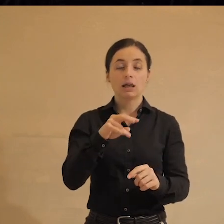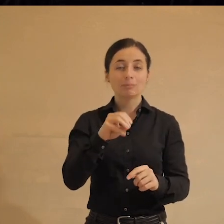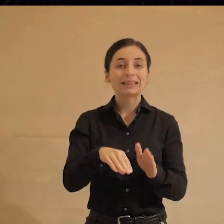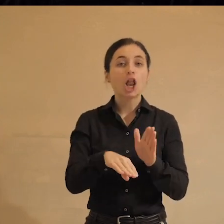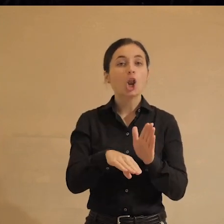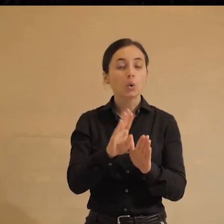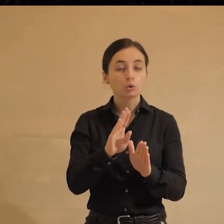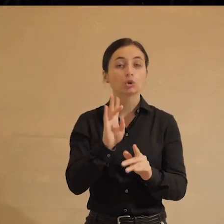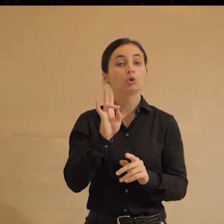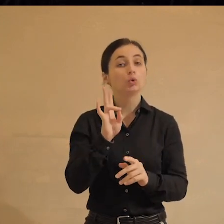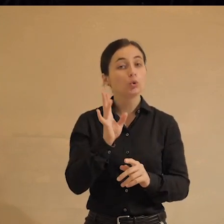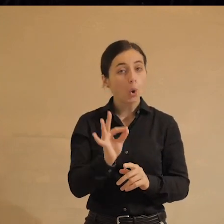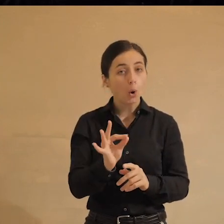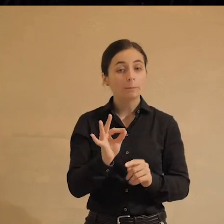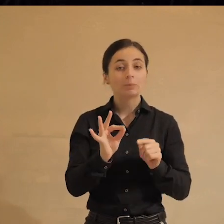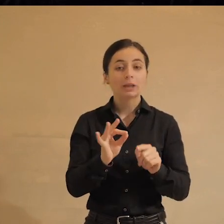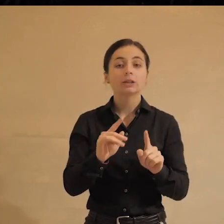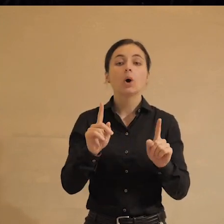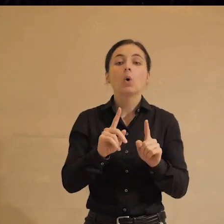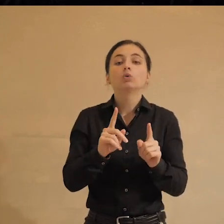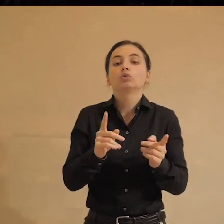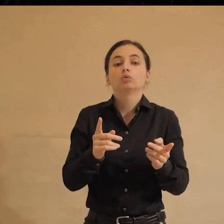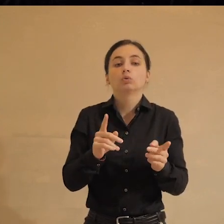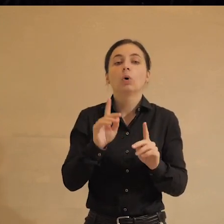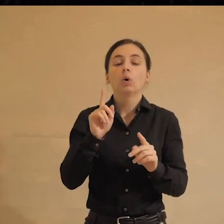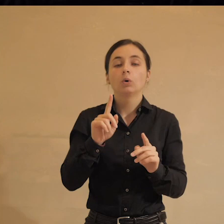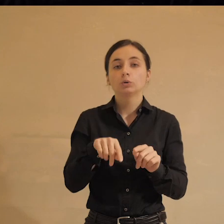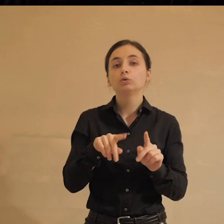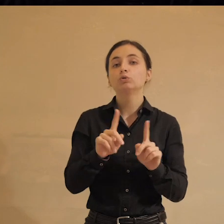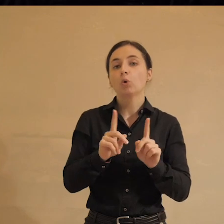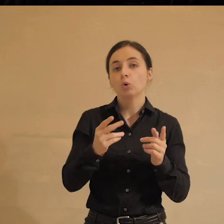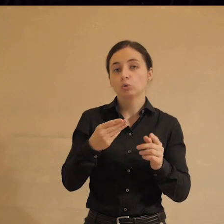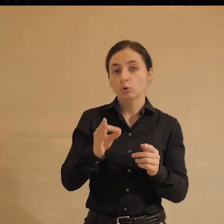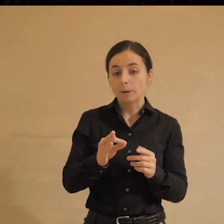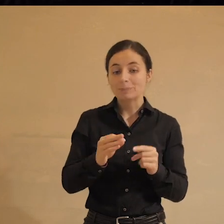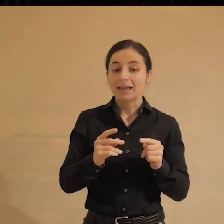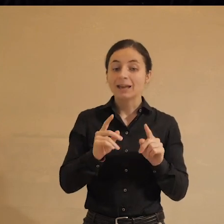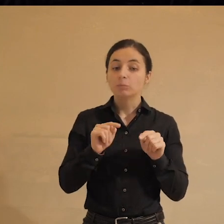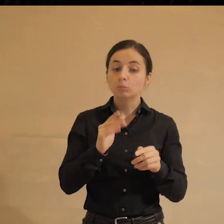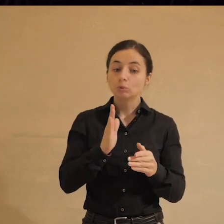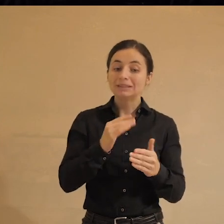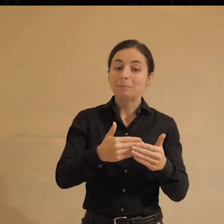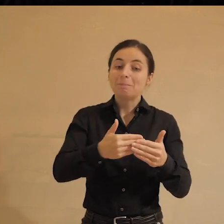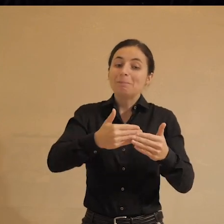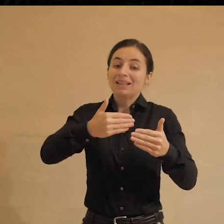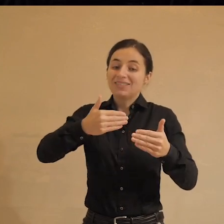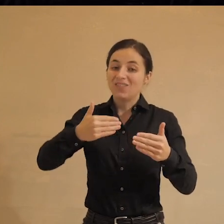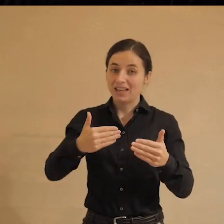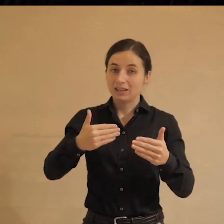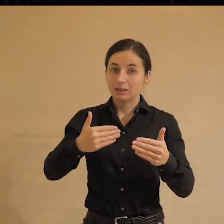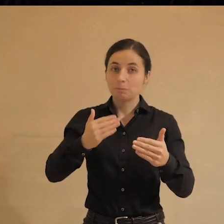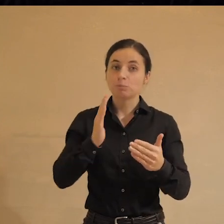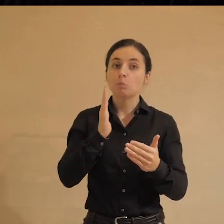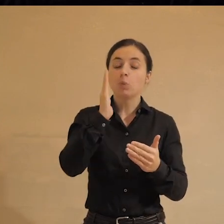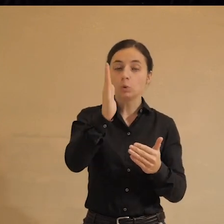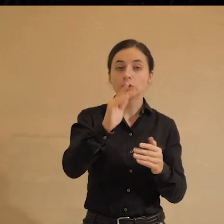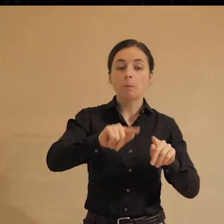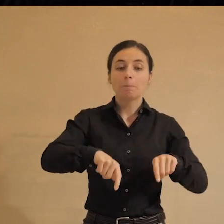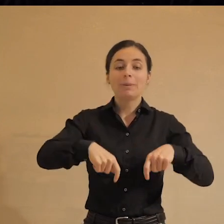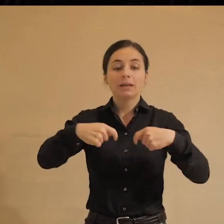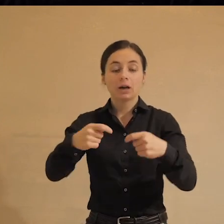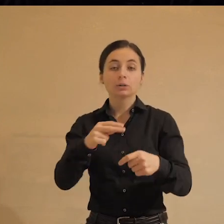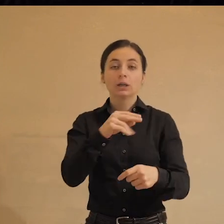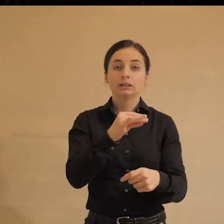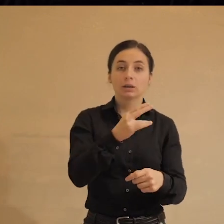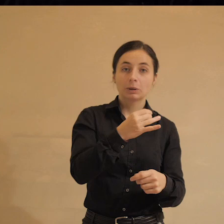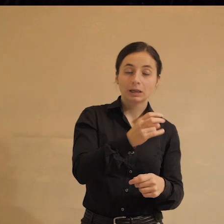дело. Но это хоть что-то. Является ли это предверием или предвестником будущего перехода от